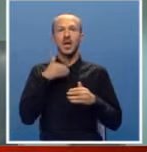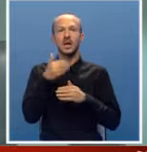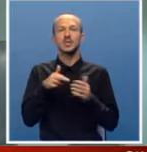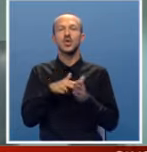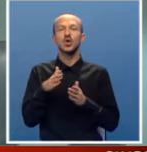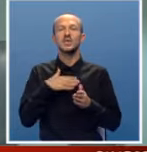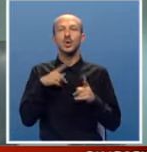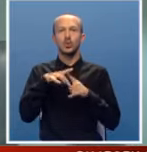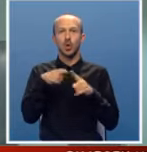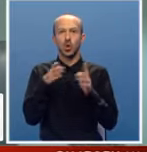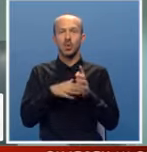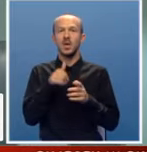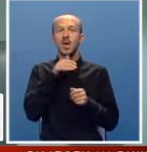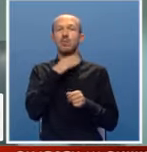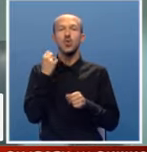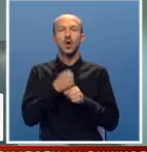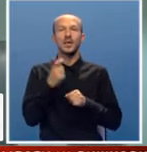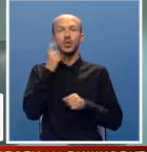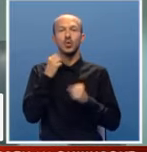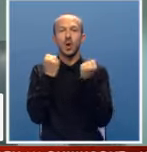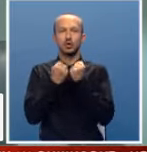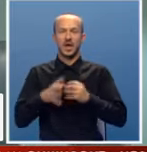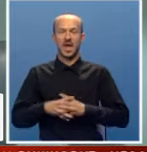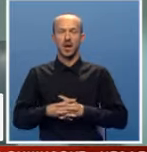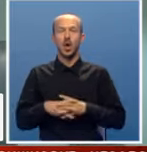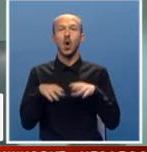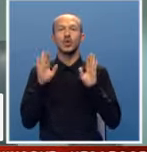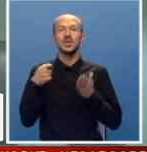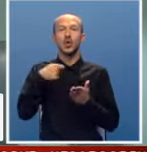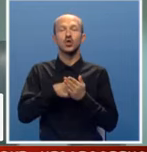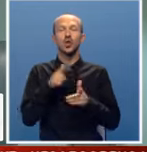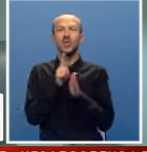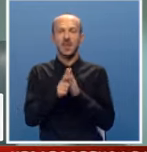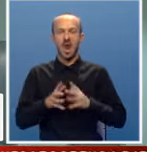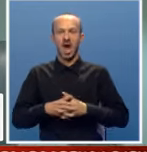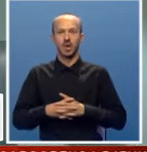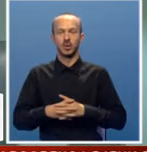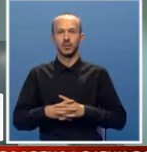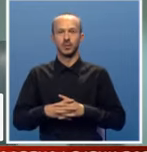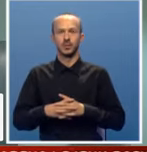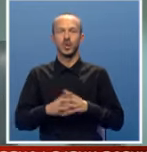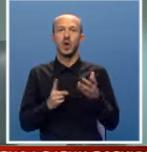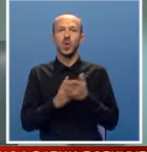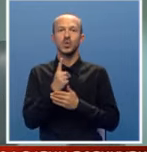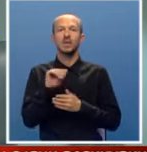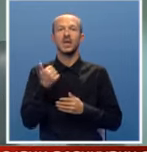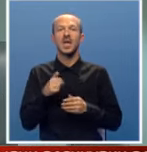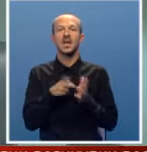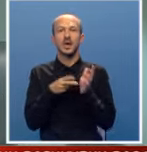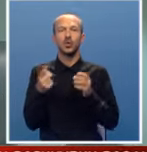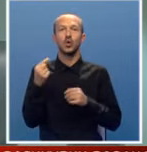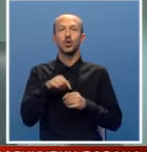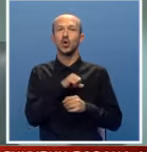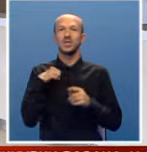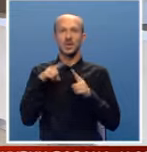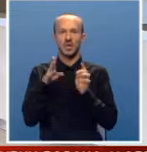je išlo nekim svojim tokom, naravno, uz puno rada, truda, učenja, odricanja, uloženog vremena. Uspjeh je naravno došao